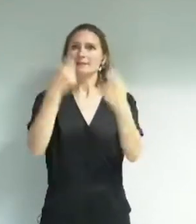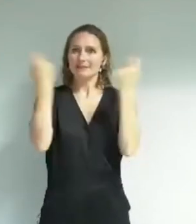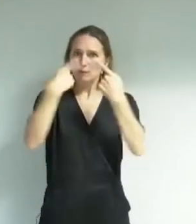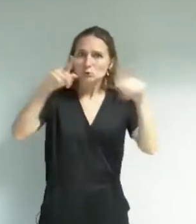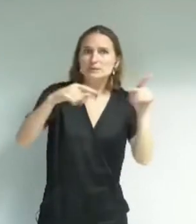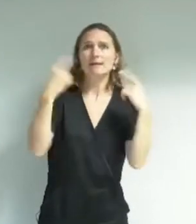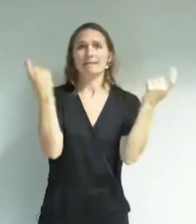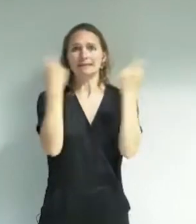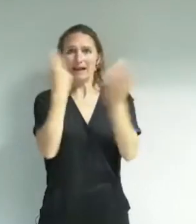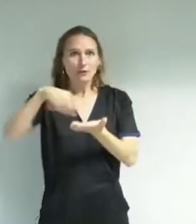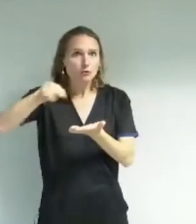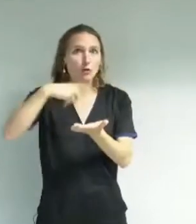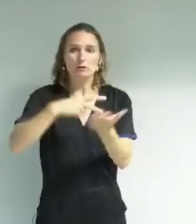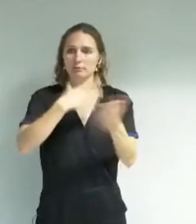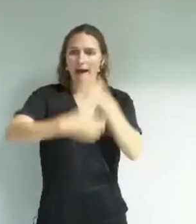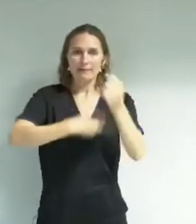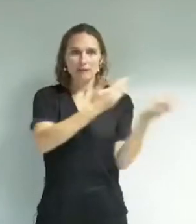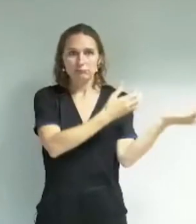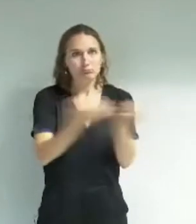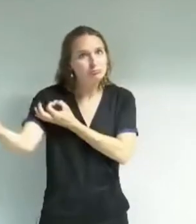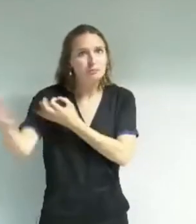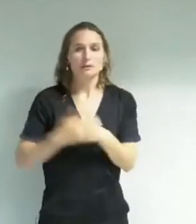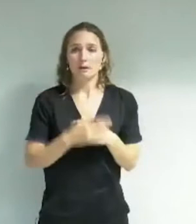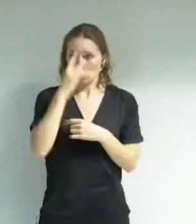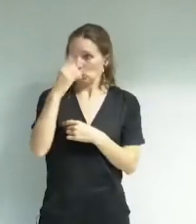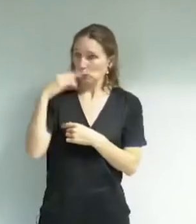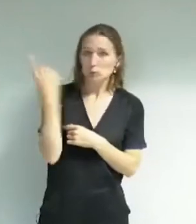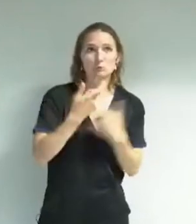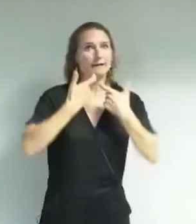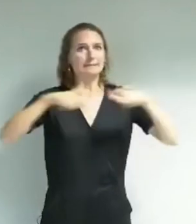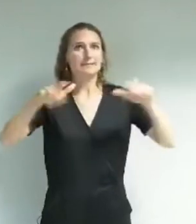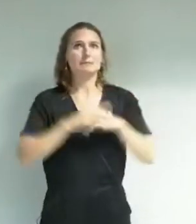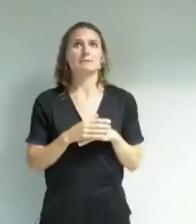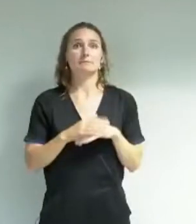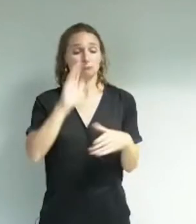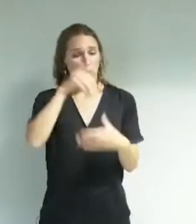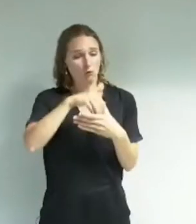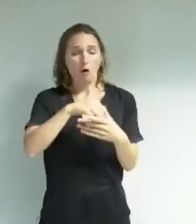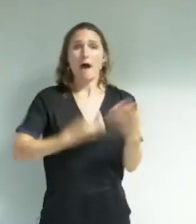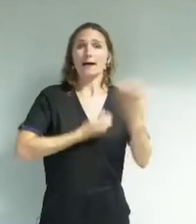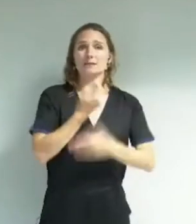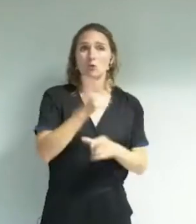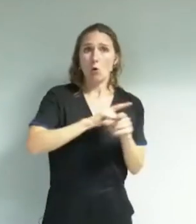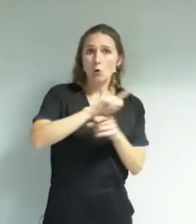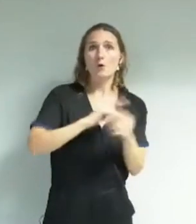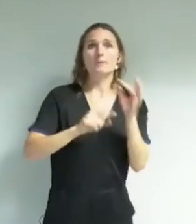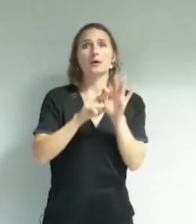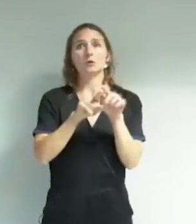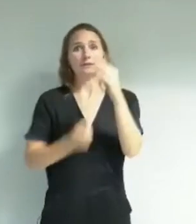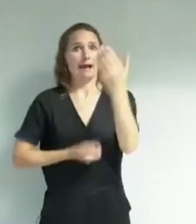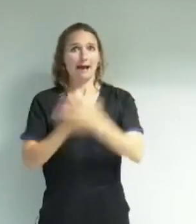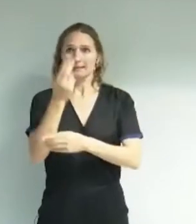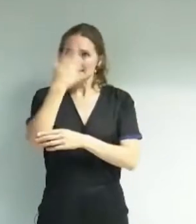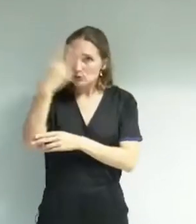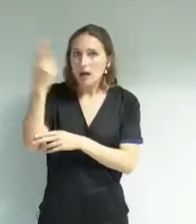des arts des rues tout au long de l'année, accessibles à toutes et à tous, avec certes des artistes locaux, mais aussi des artistes nationalement, voire même